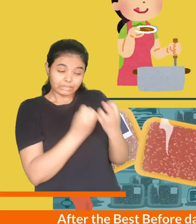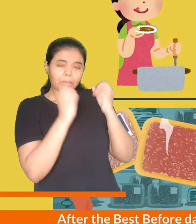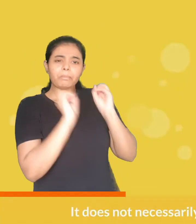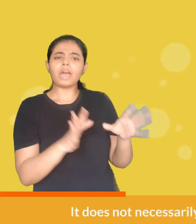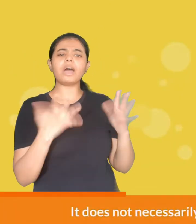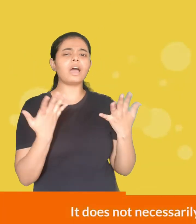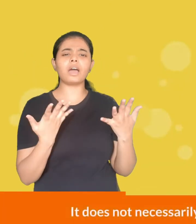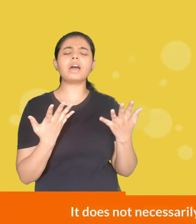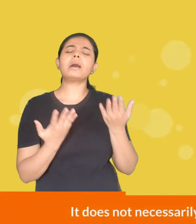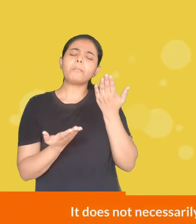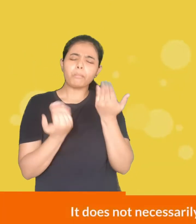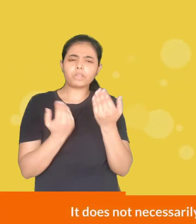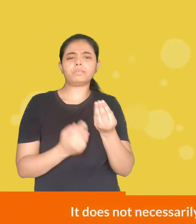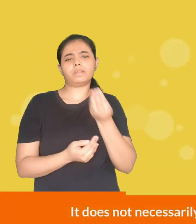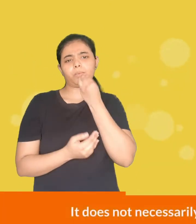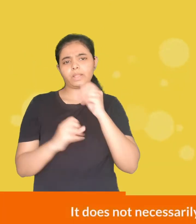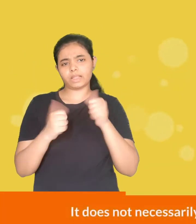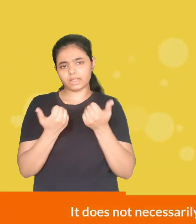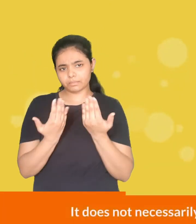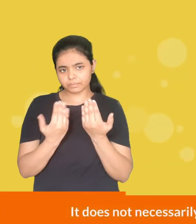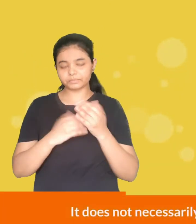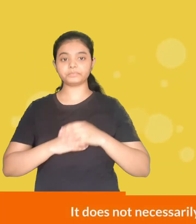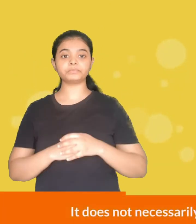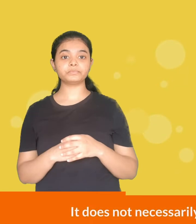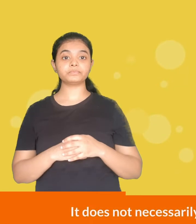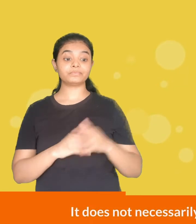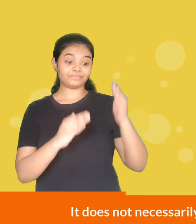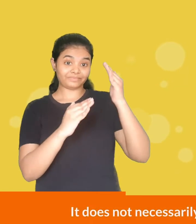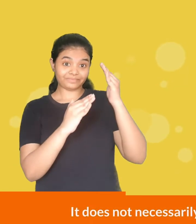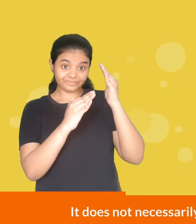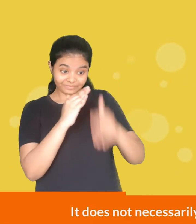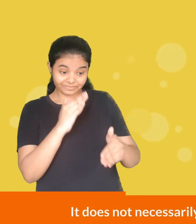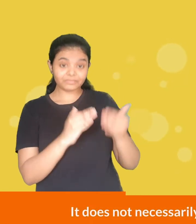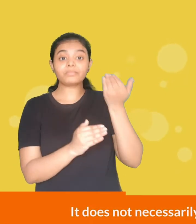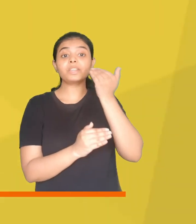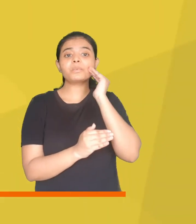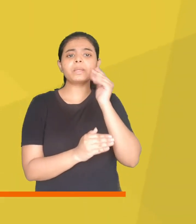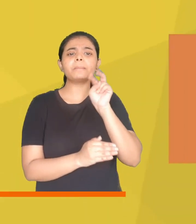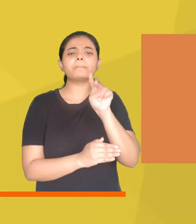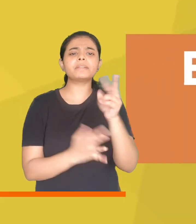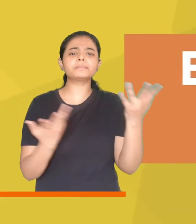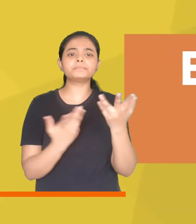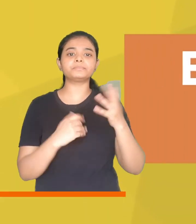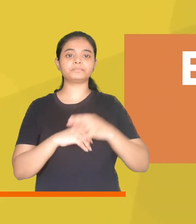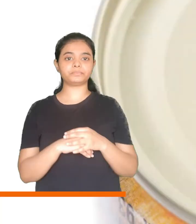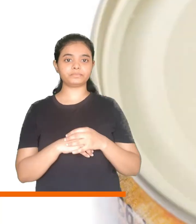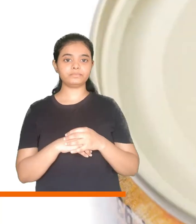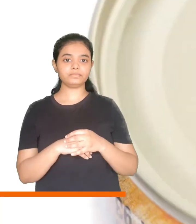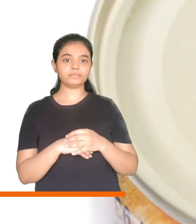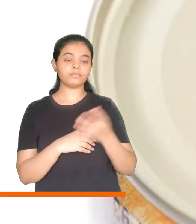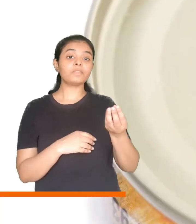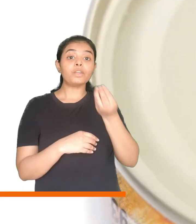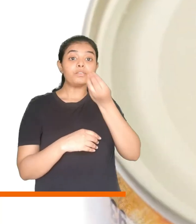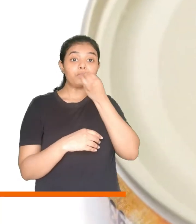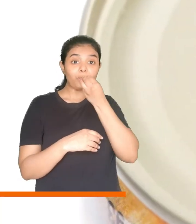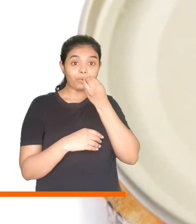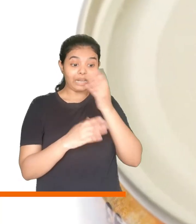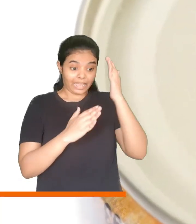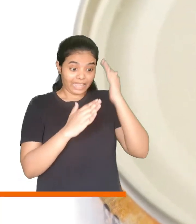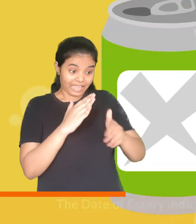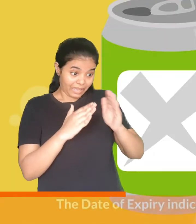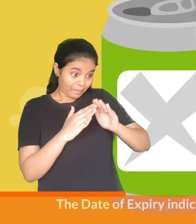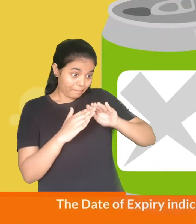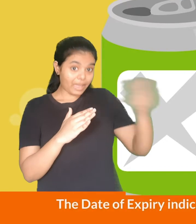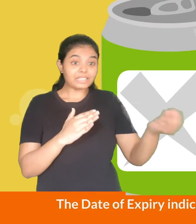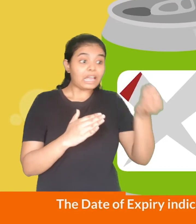सकता है लेकिन इसका मतलब ये नहीं है कि ये खाना खाने लाइक ही नहीं है expiry date ये बताने के लिए है